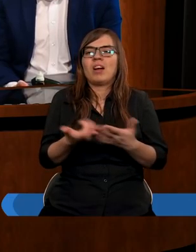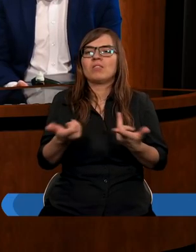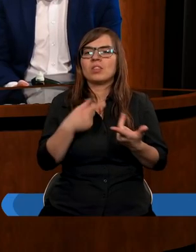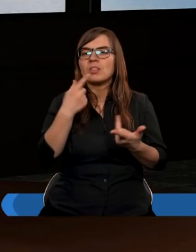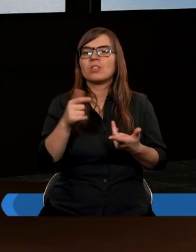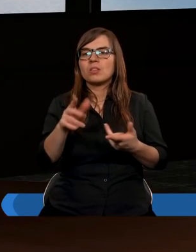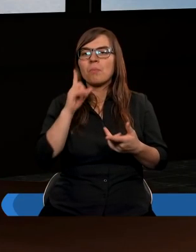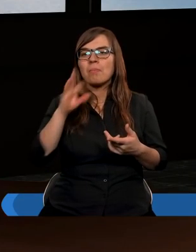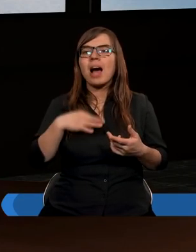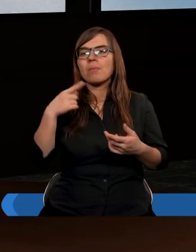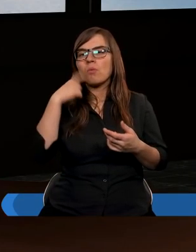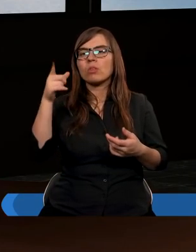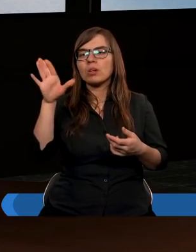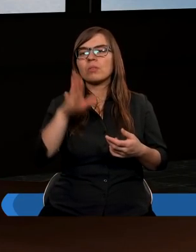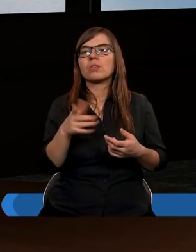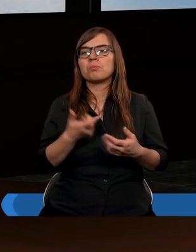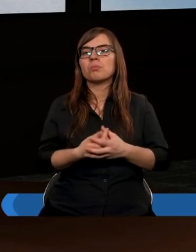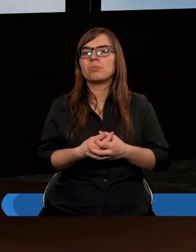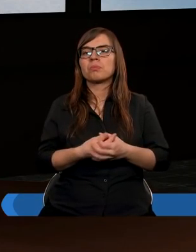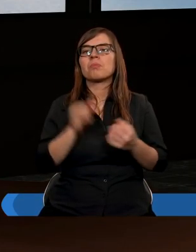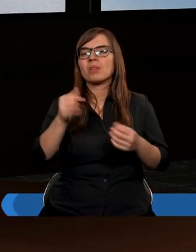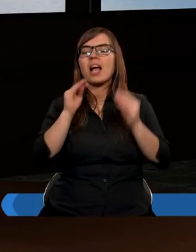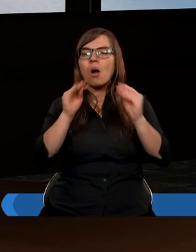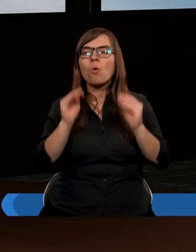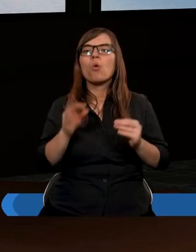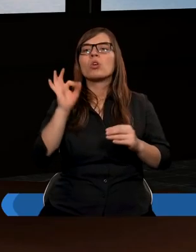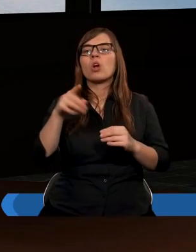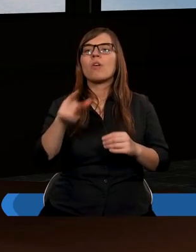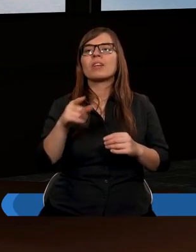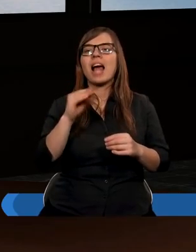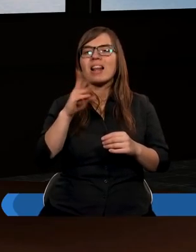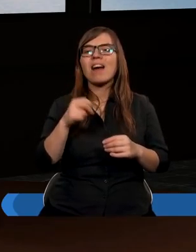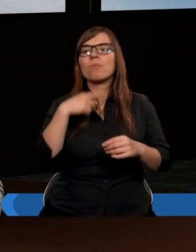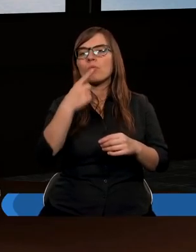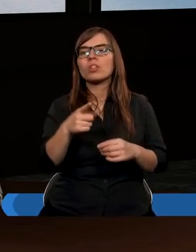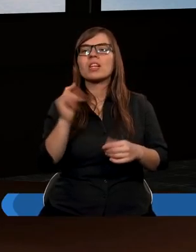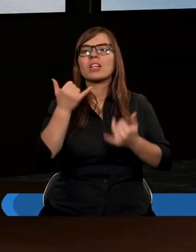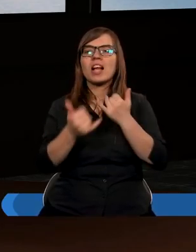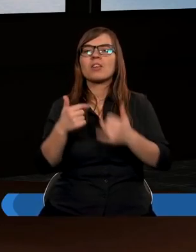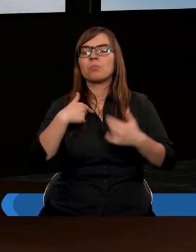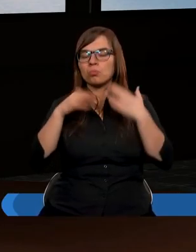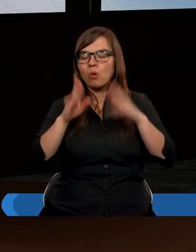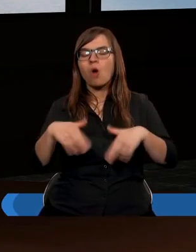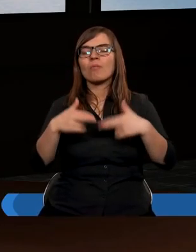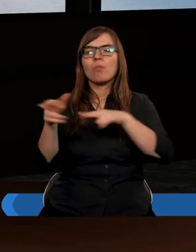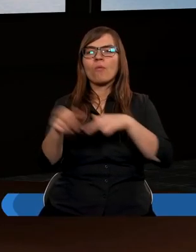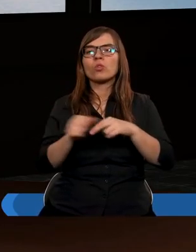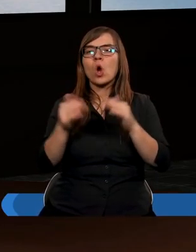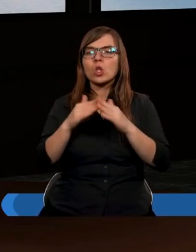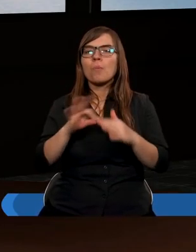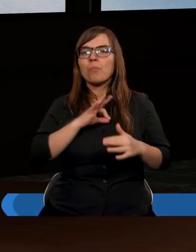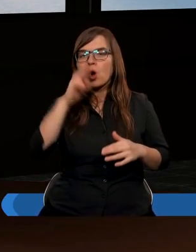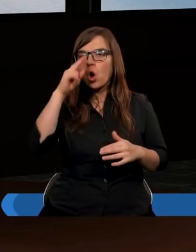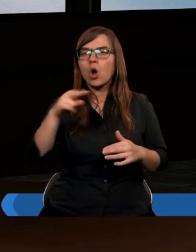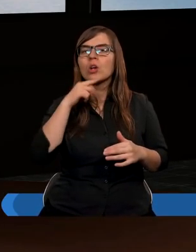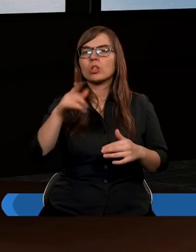patriarcha Jakub sam powiedział, jak uciekł, prawda, od brata Ezawa, to sam powiedział, jeżeli mi pozwolisz powrócić do domu mojego